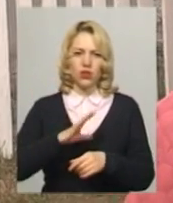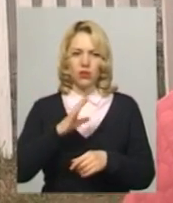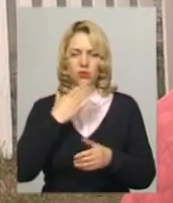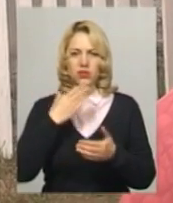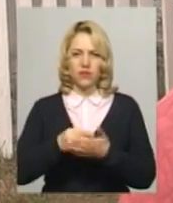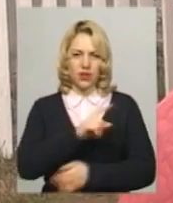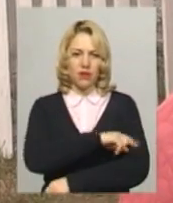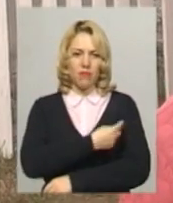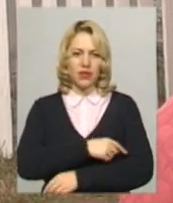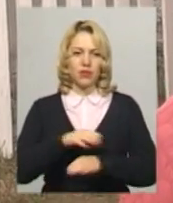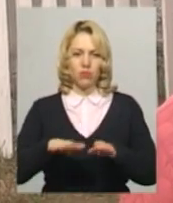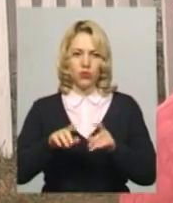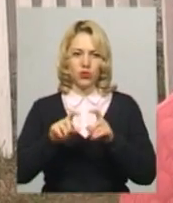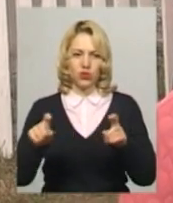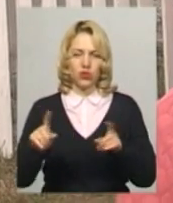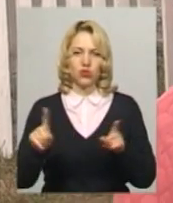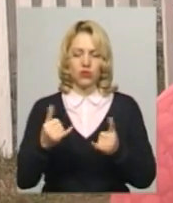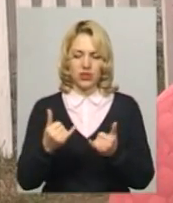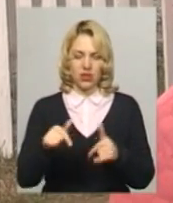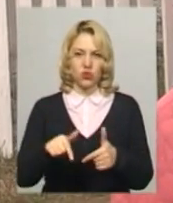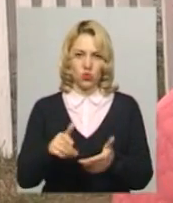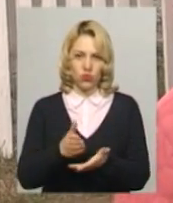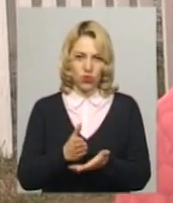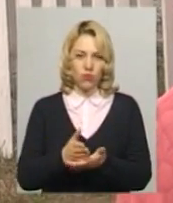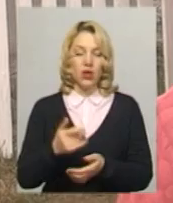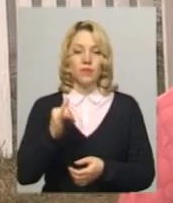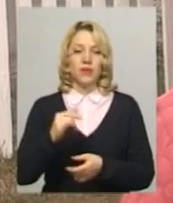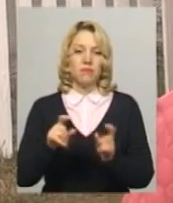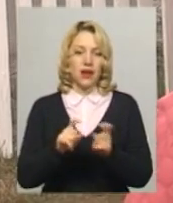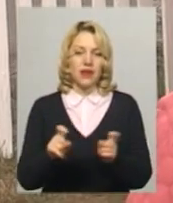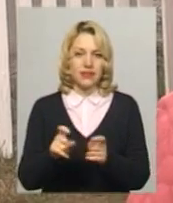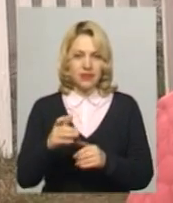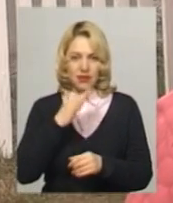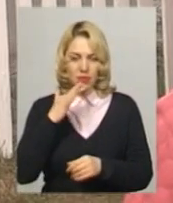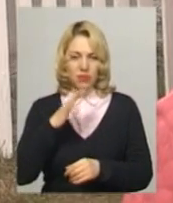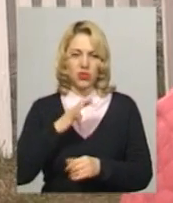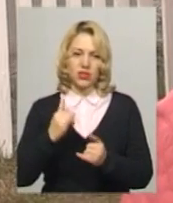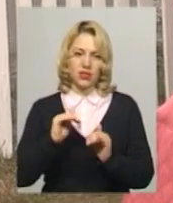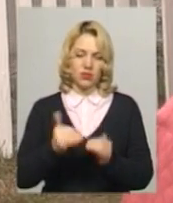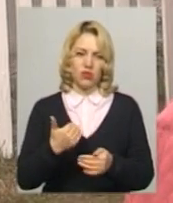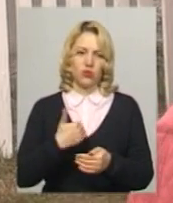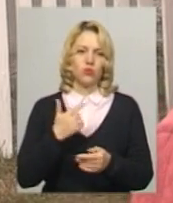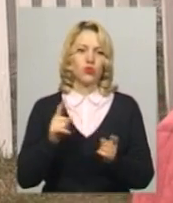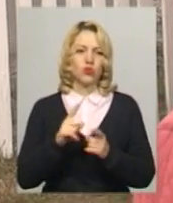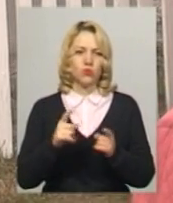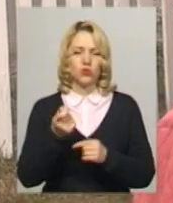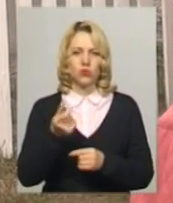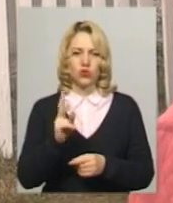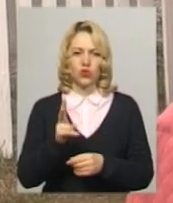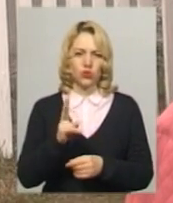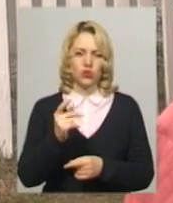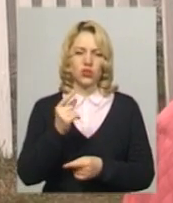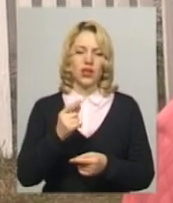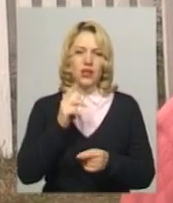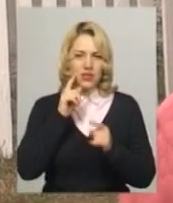медпункт, оцей, що тут в ньому, магазини. Ну, а зараз менше. Хочемо, щоб трошки колись хтось звернув